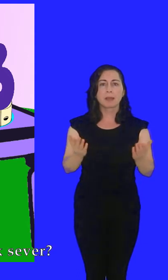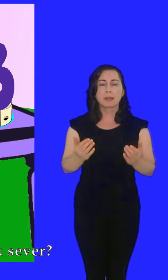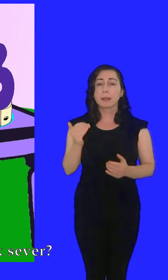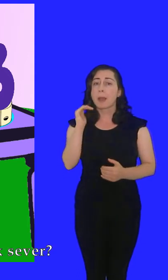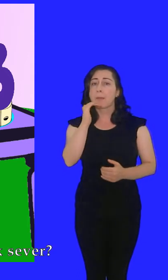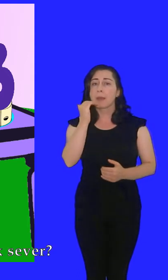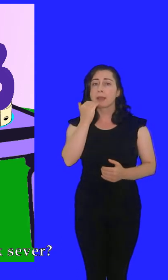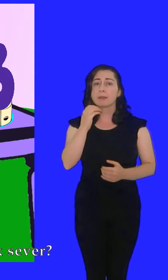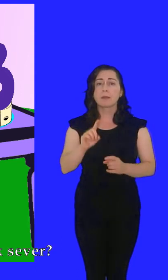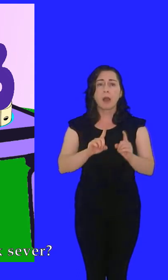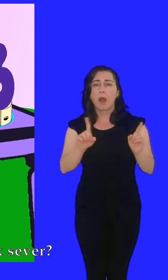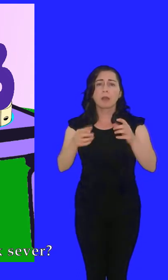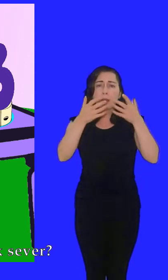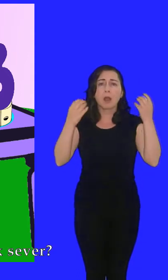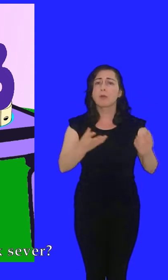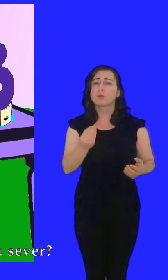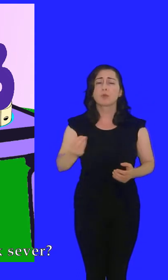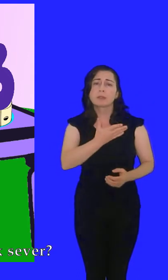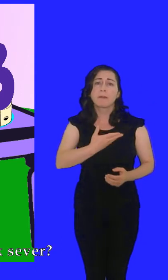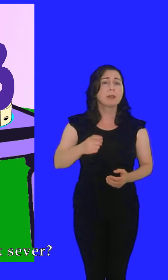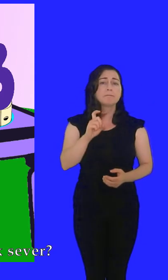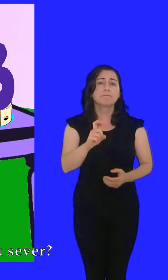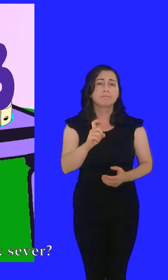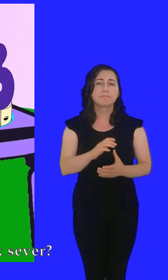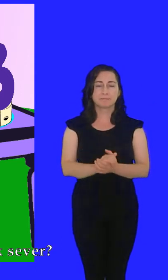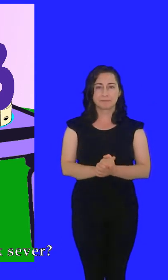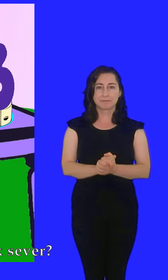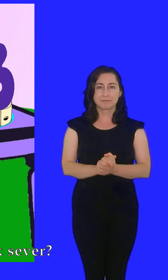Peki peyniri hangi hayvan çok sever?